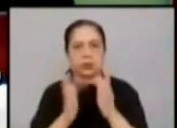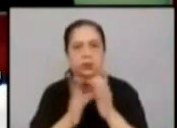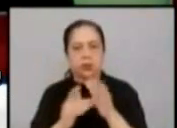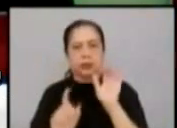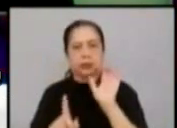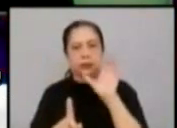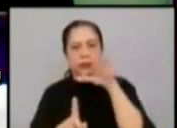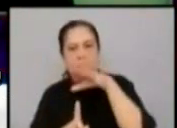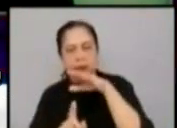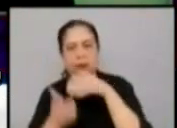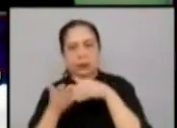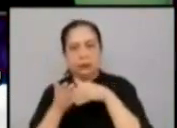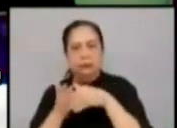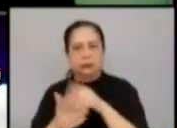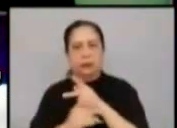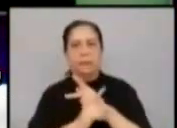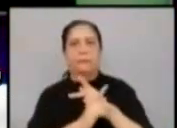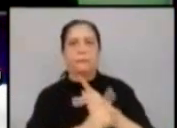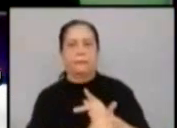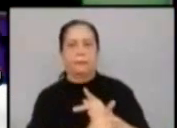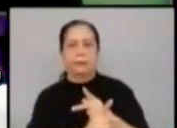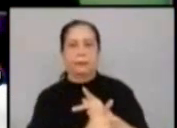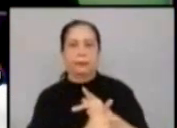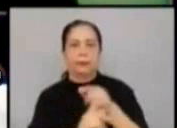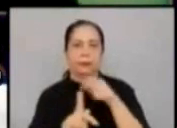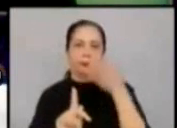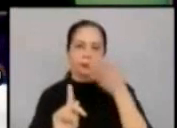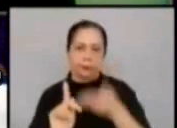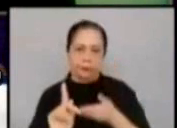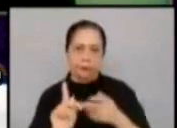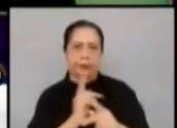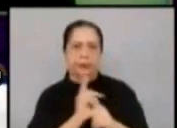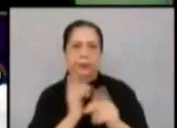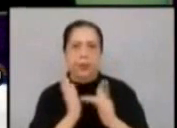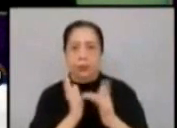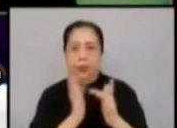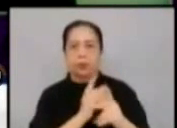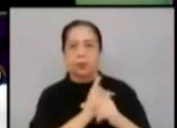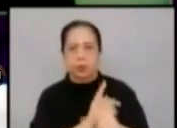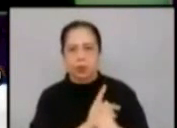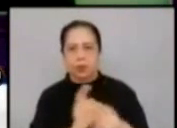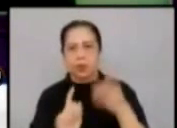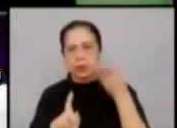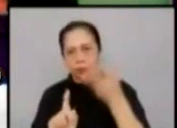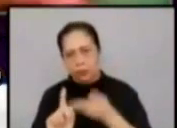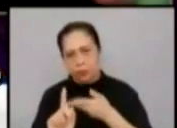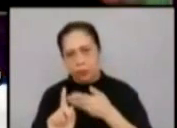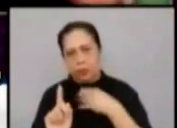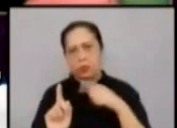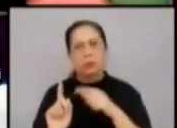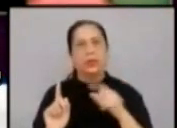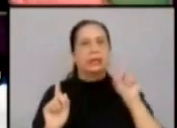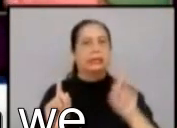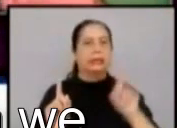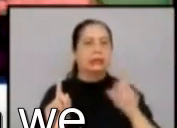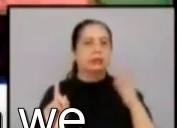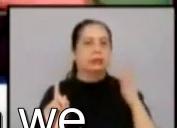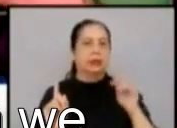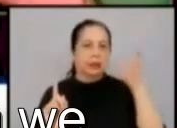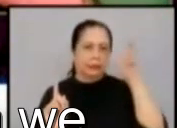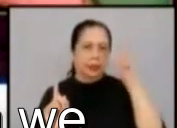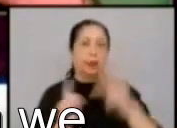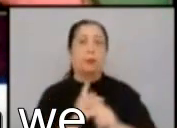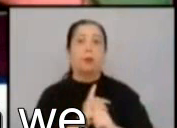victim-oriented. Hindi po demon-oriented ito, no? Kasi, pag nabing ang exorcism ay